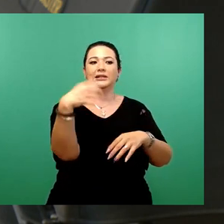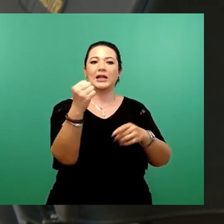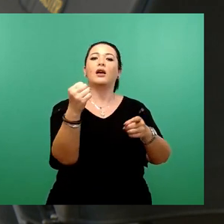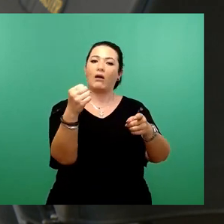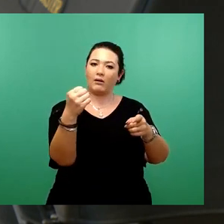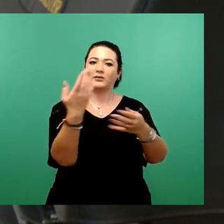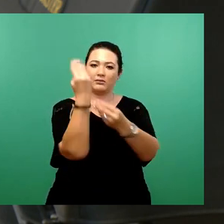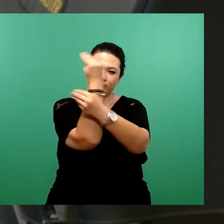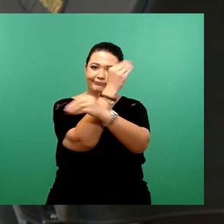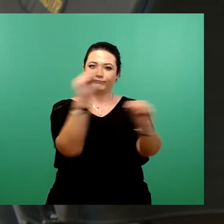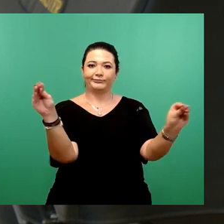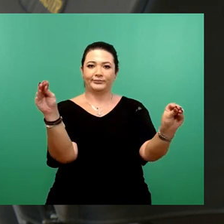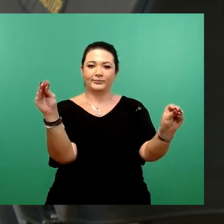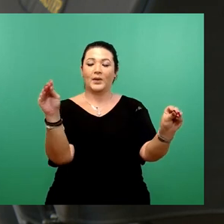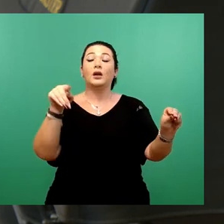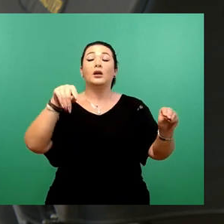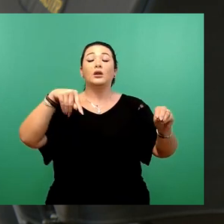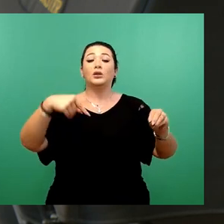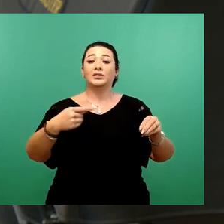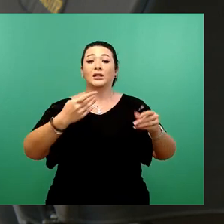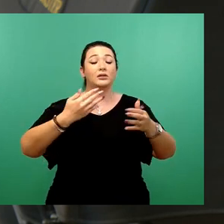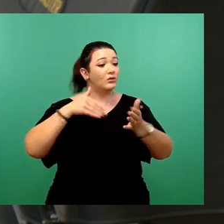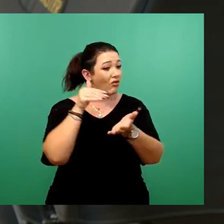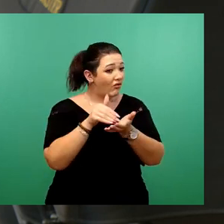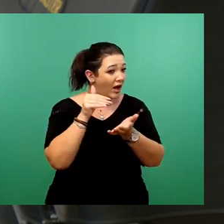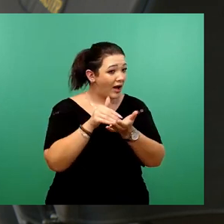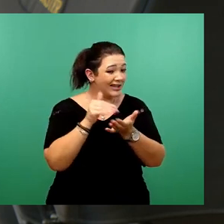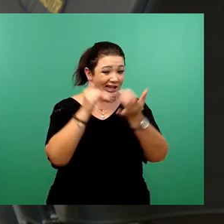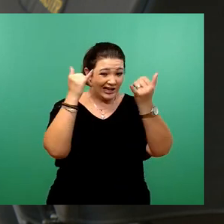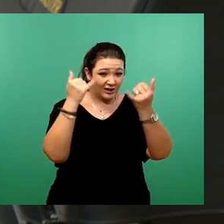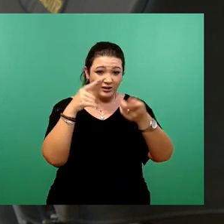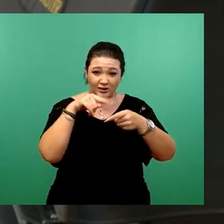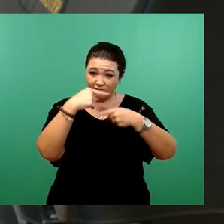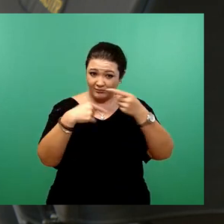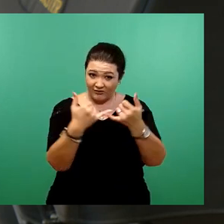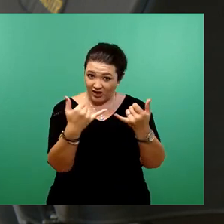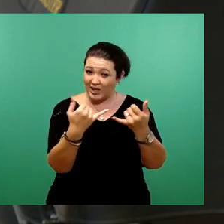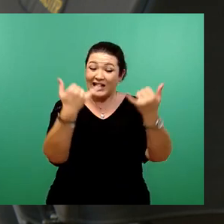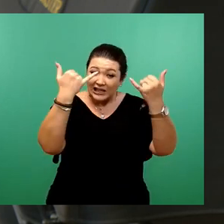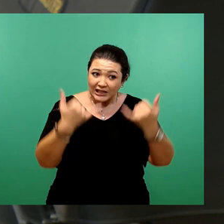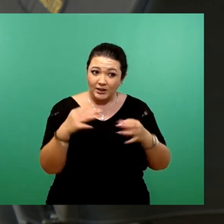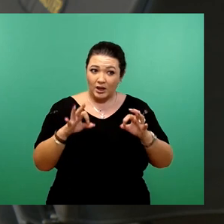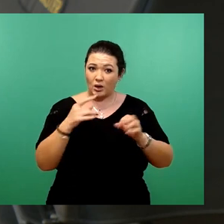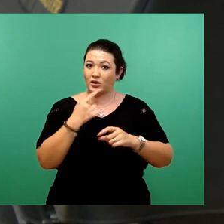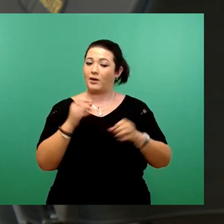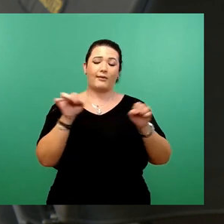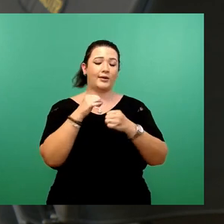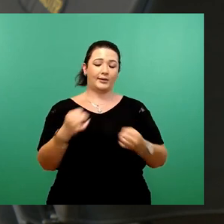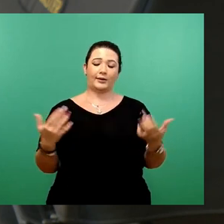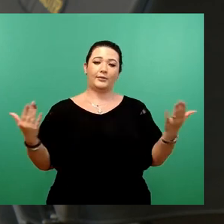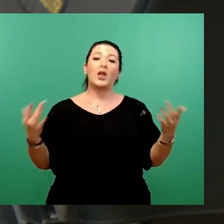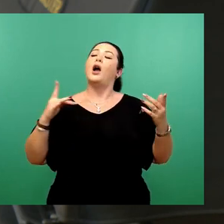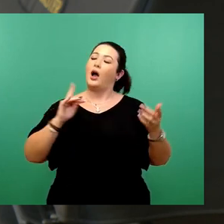Stadtrat künftig noch alle erfolgen werden, lässt sich zum heutigen Zeitpunkt noch nicht abschließend abschätzen, aber wir werden Sie weiter